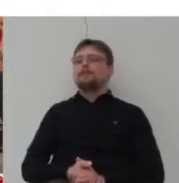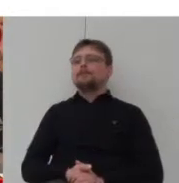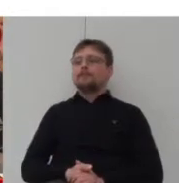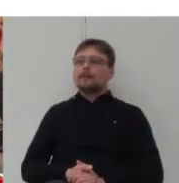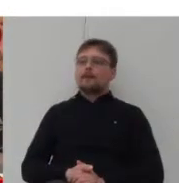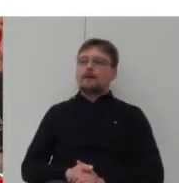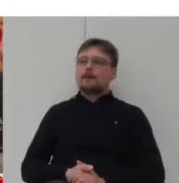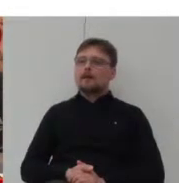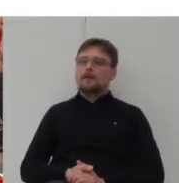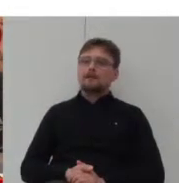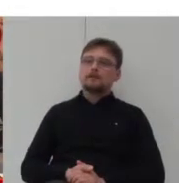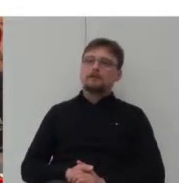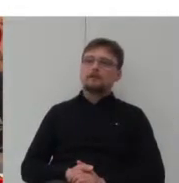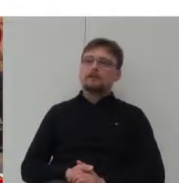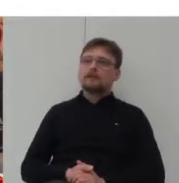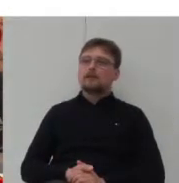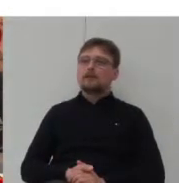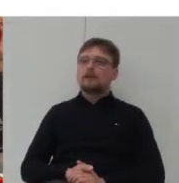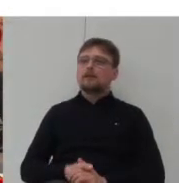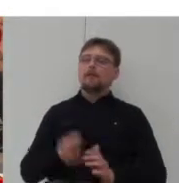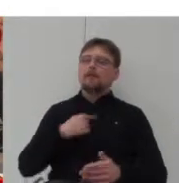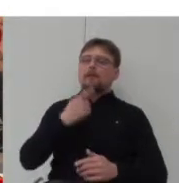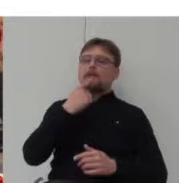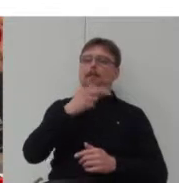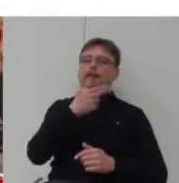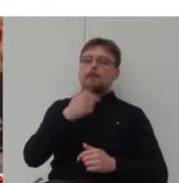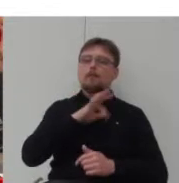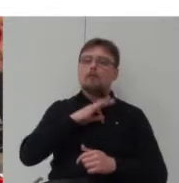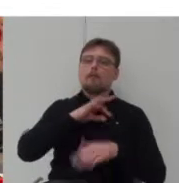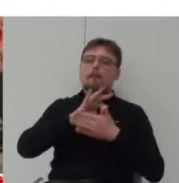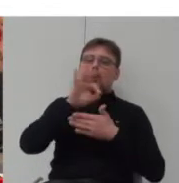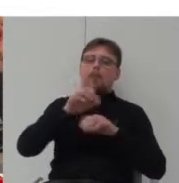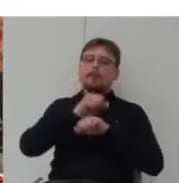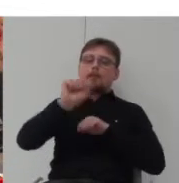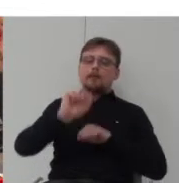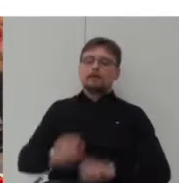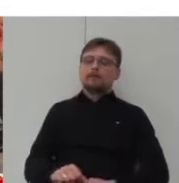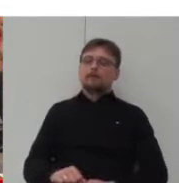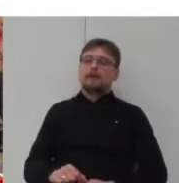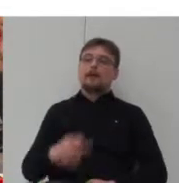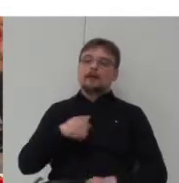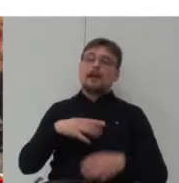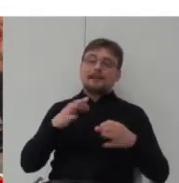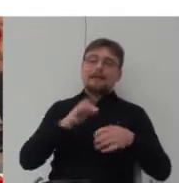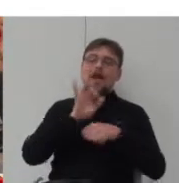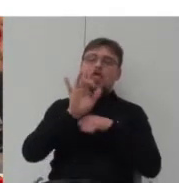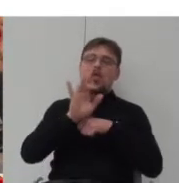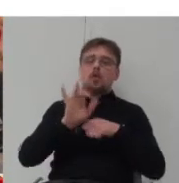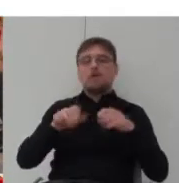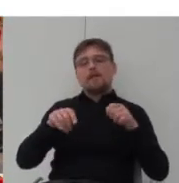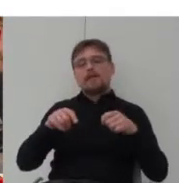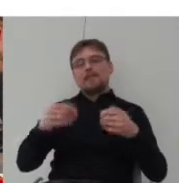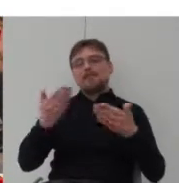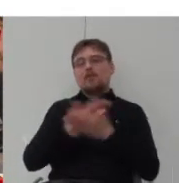To jest projekt dyplomowy i on jest tak naprawdę krytyką współczesnego miasta